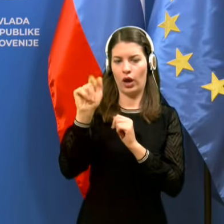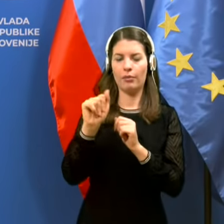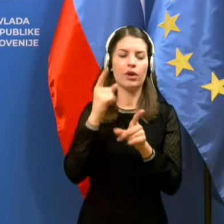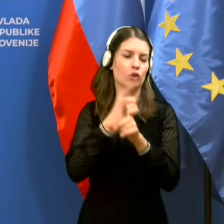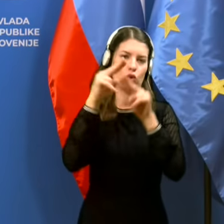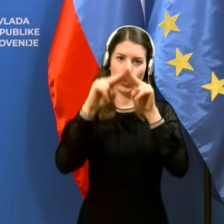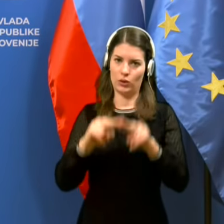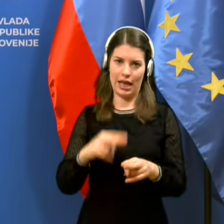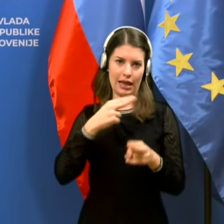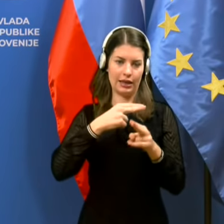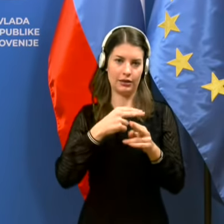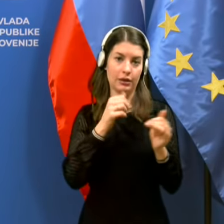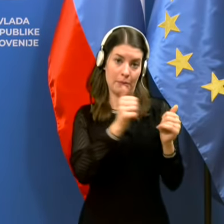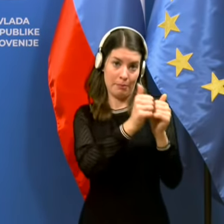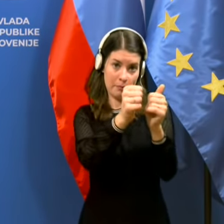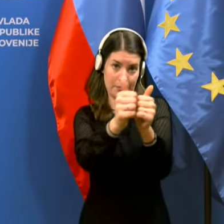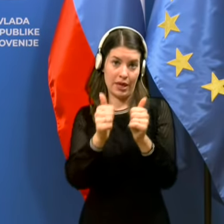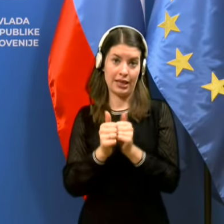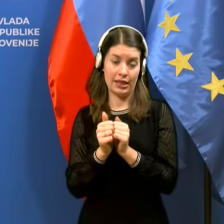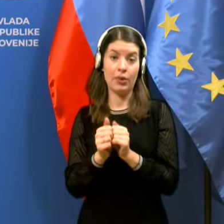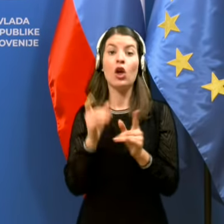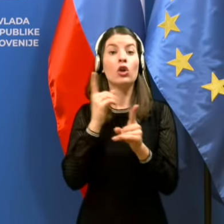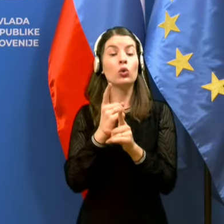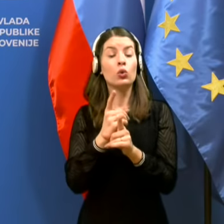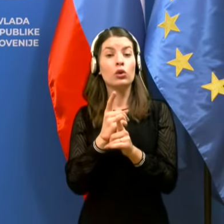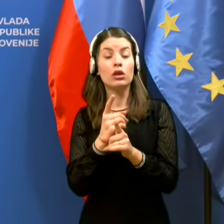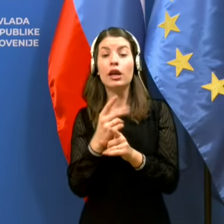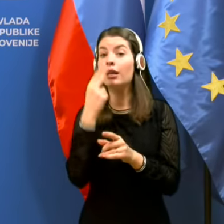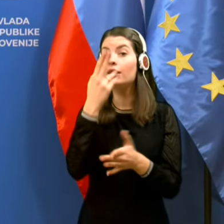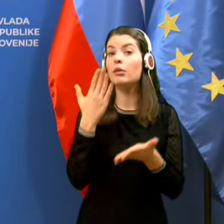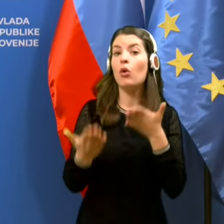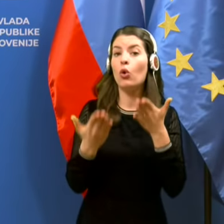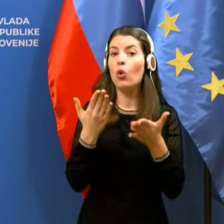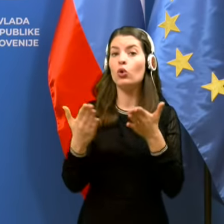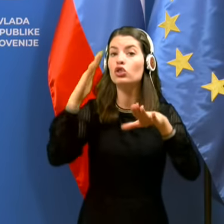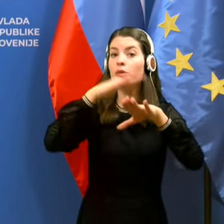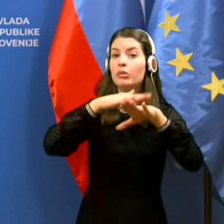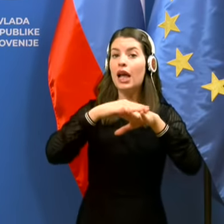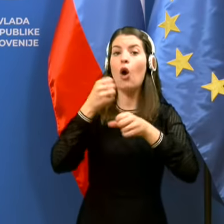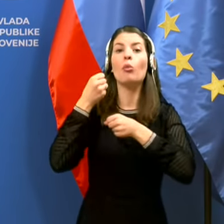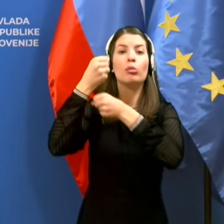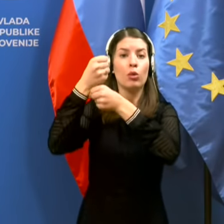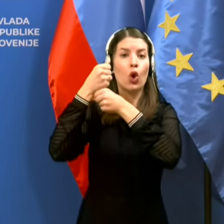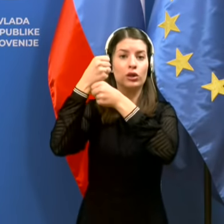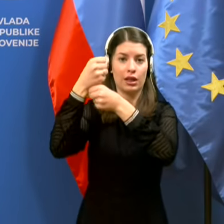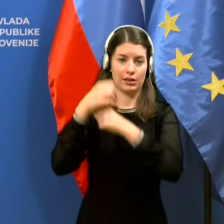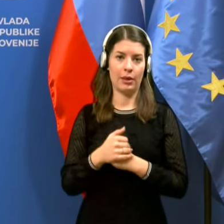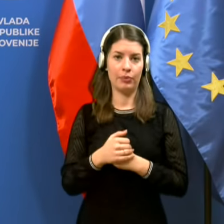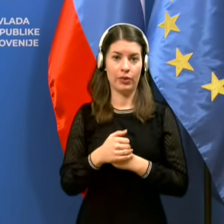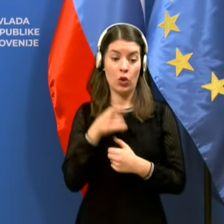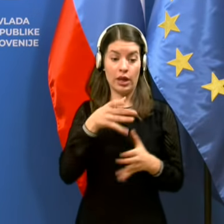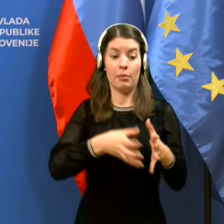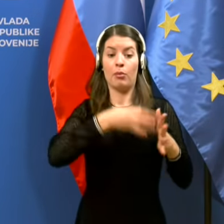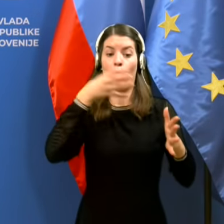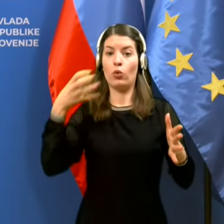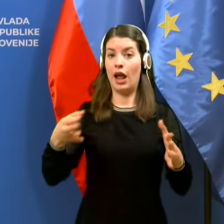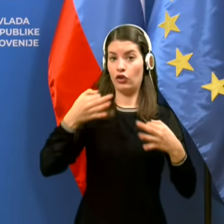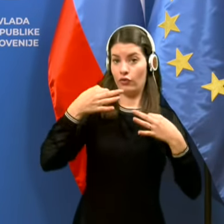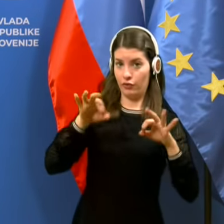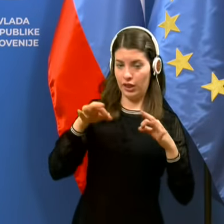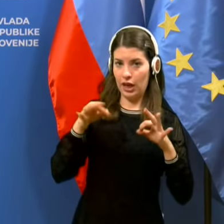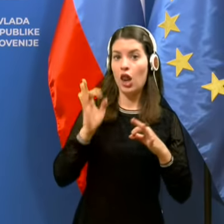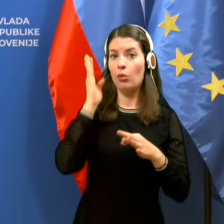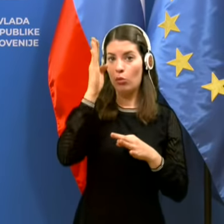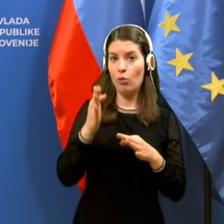izvajali tudi glede morebitnih najav protestnih sklodov. Prav tako bomo v prihajajočem podaljšenem vikendu na